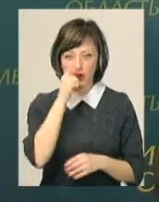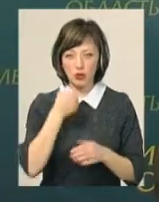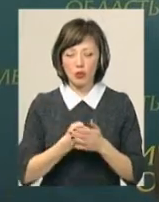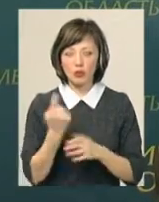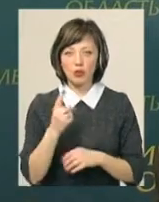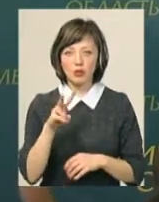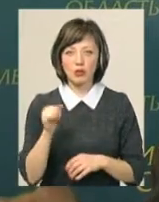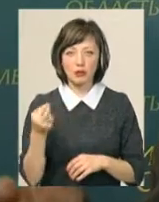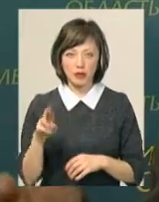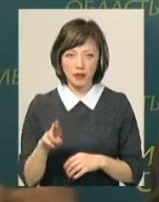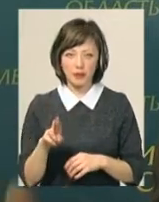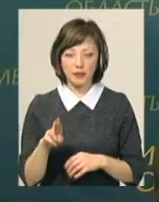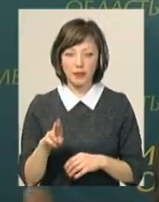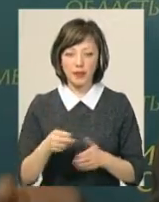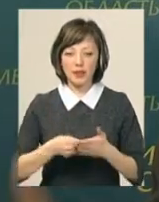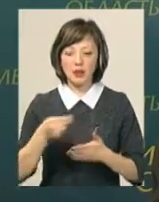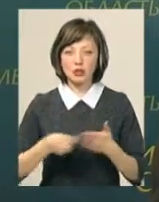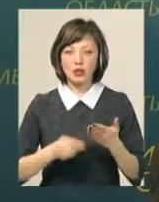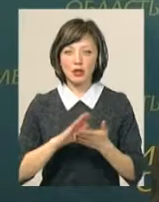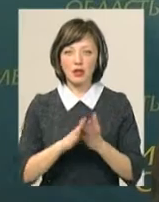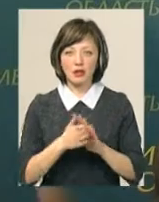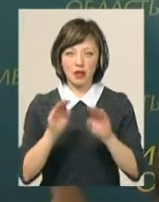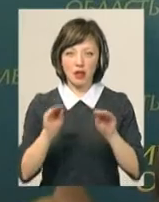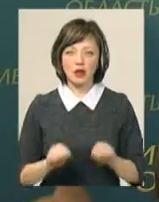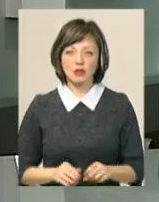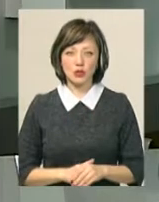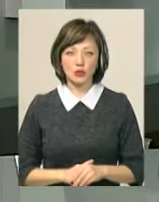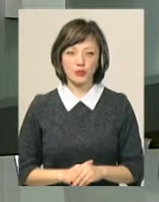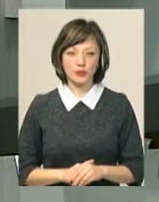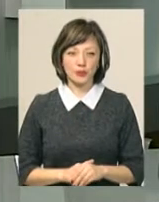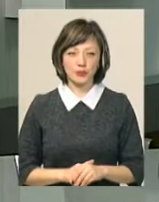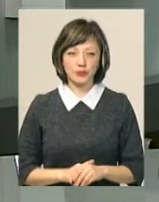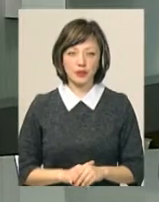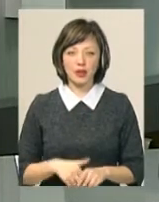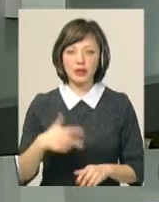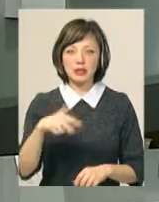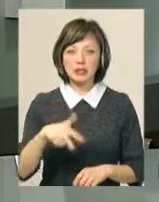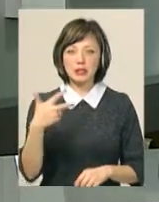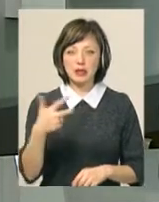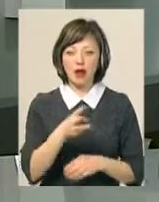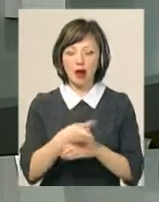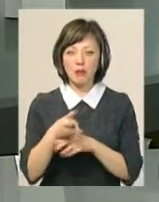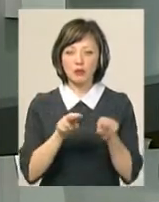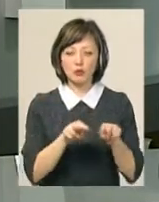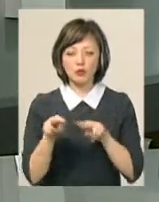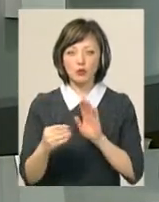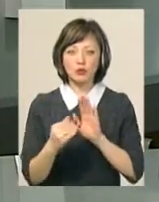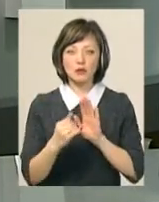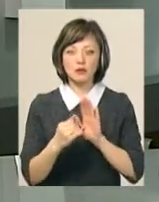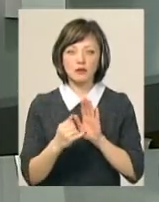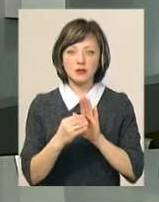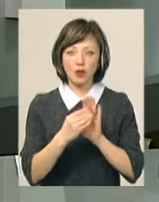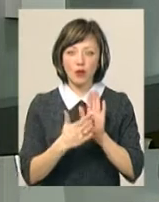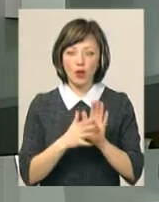липня заключити декларацію. 33 камери відеоспостереження встановили у